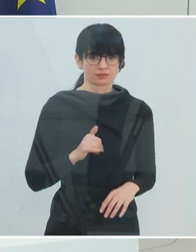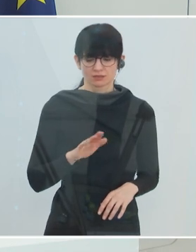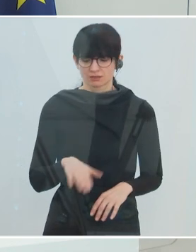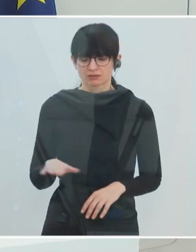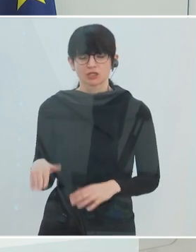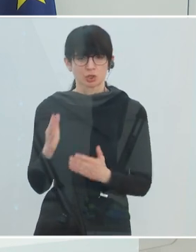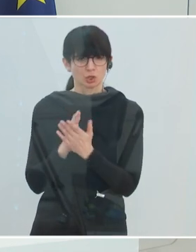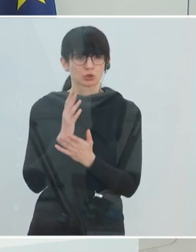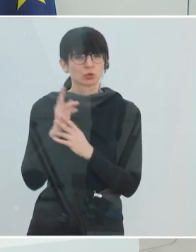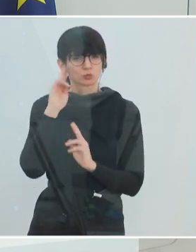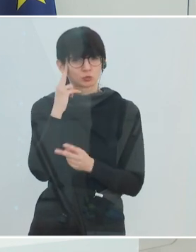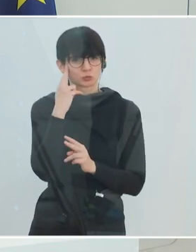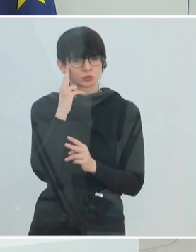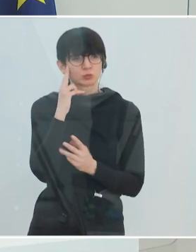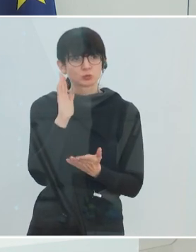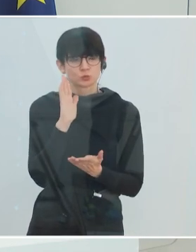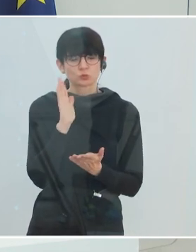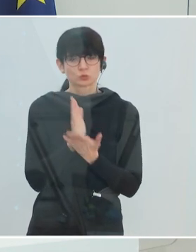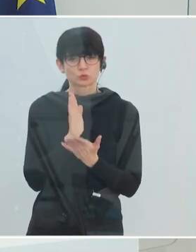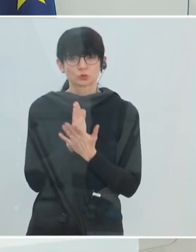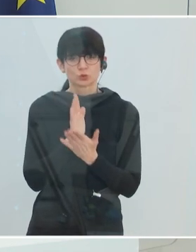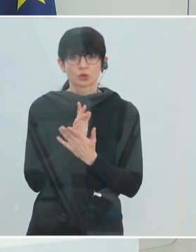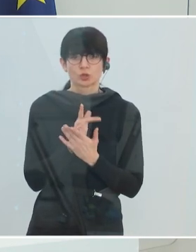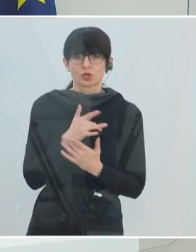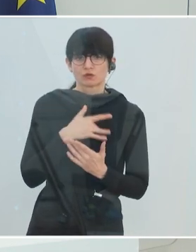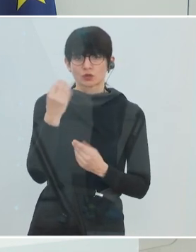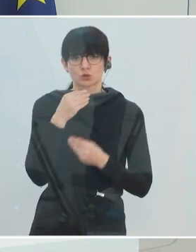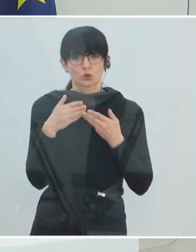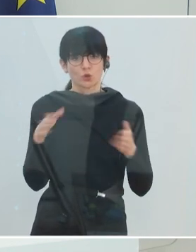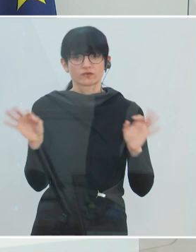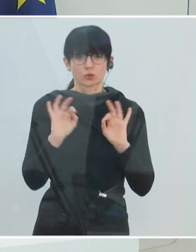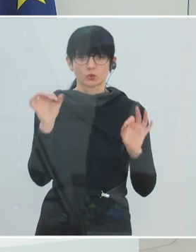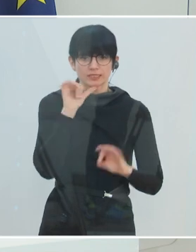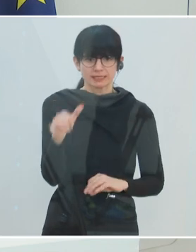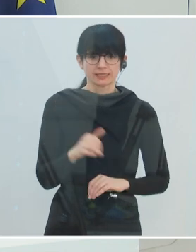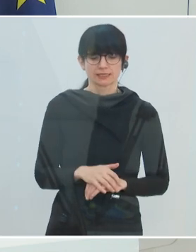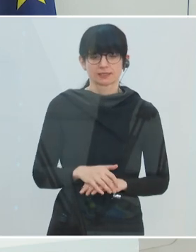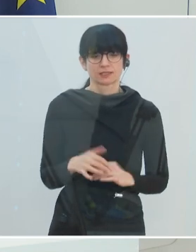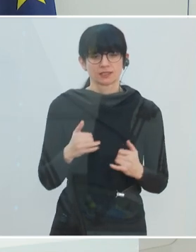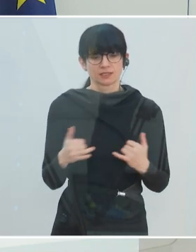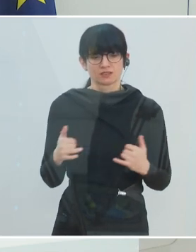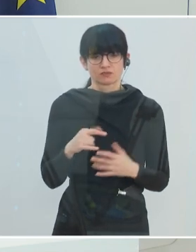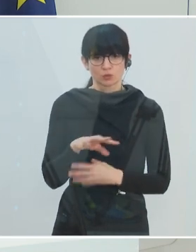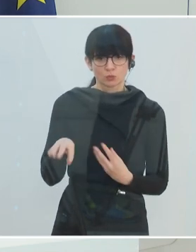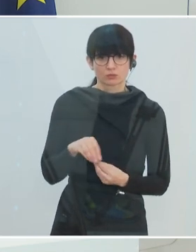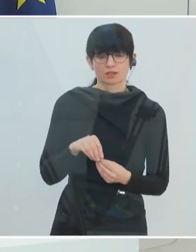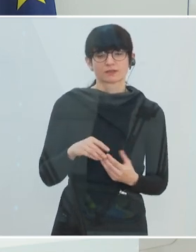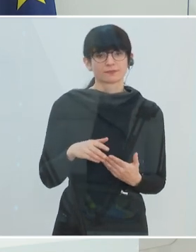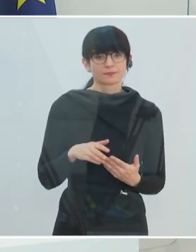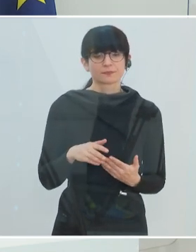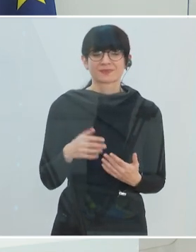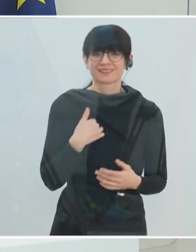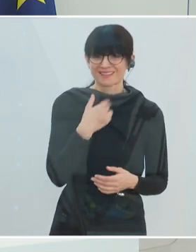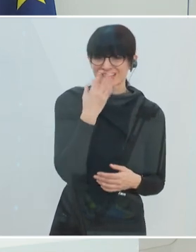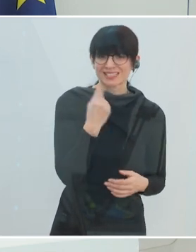da haben wir uns schon Gedanken gemacht. Soll man die Volksschule öffnen, soll man sie nicht öffnen? Wie geht man in Kindergärten damit um? Die wir